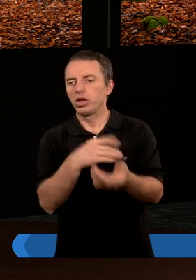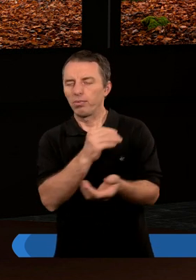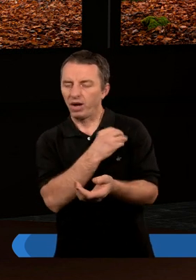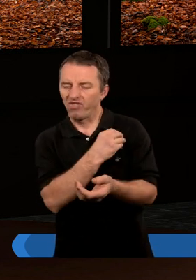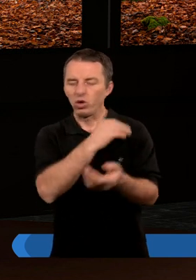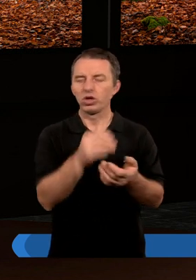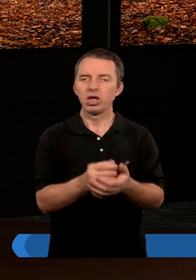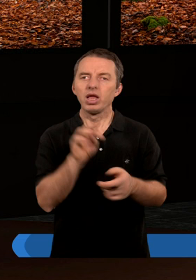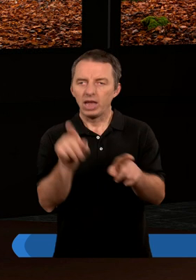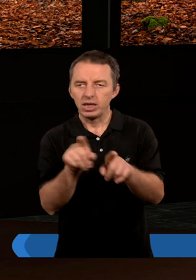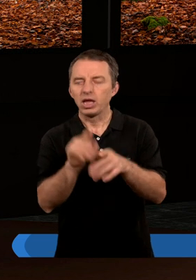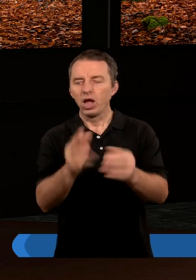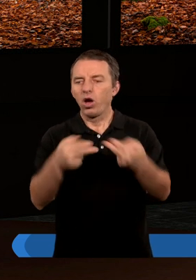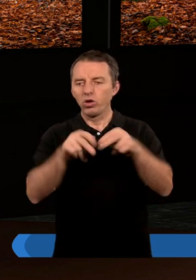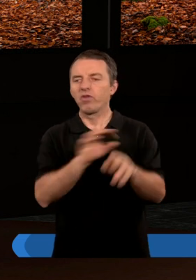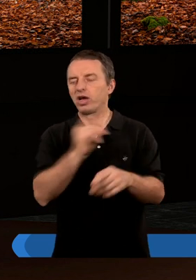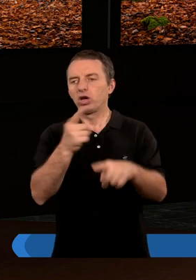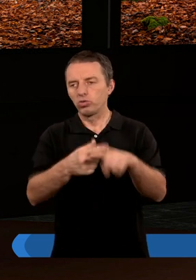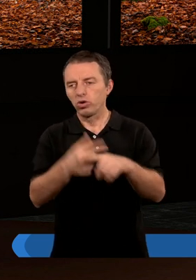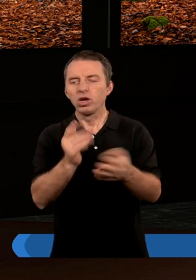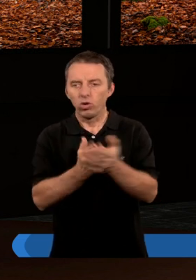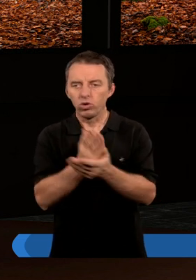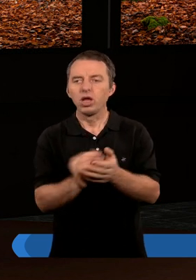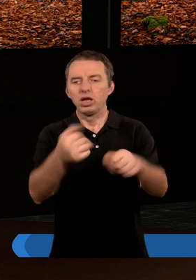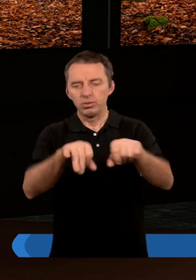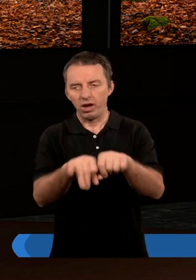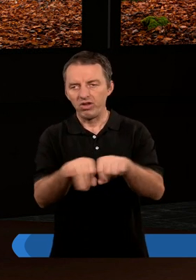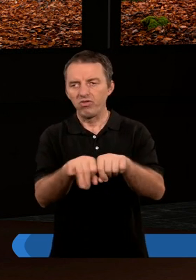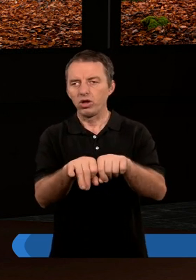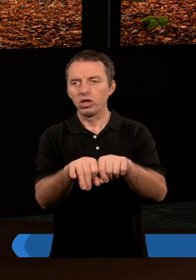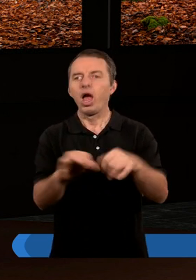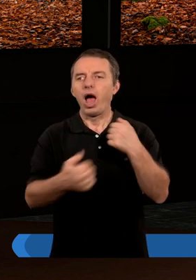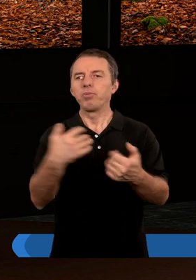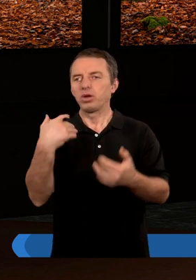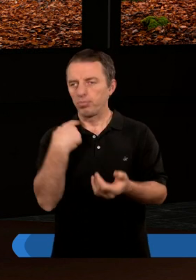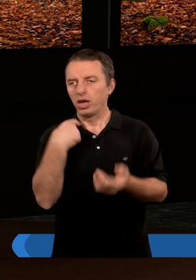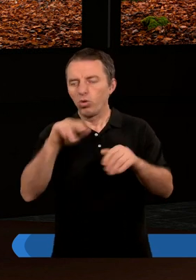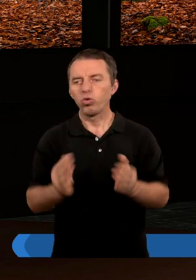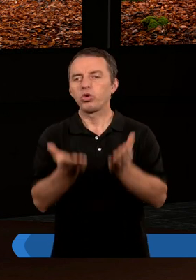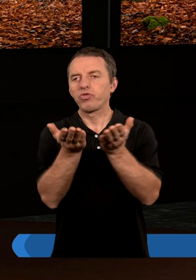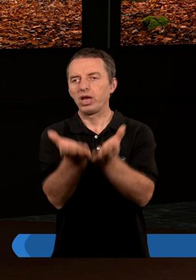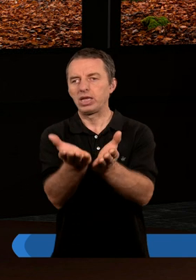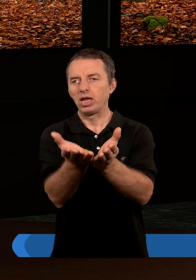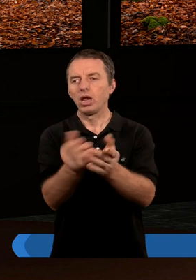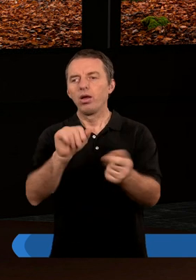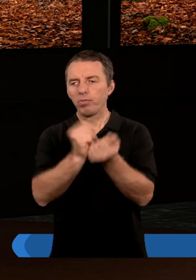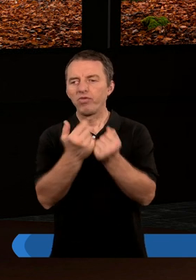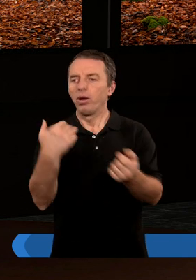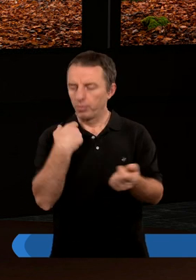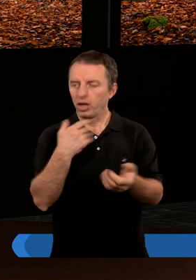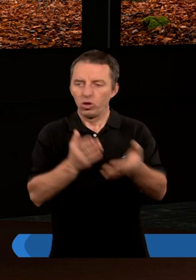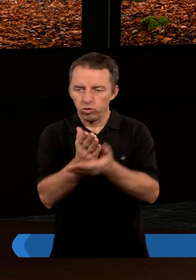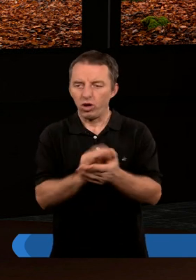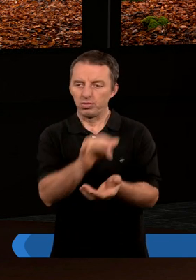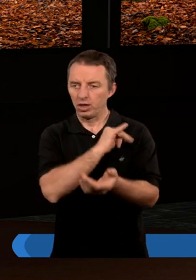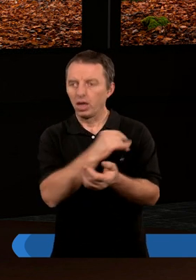czynić nieprawość, tak teraz oddawajcie wasze członki na służbę sprawiedliwości, abyście byli uświęceni. Dopóki bowiem